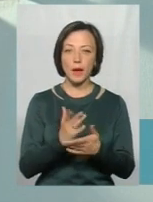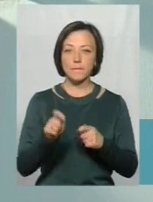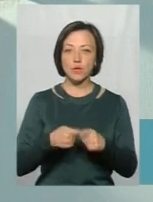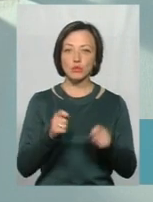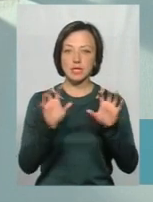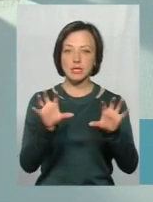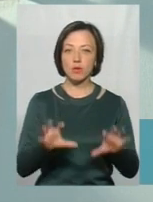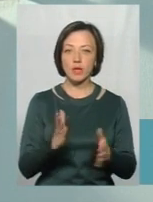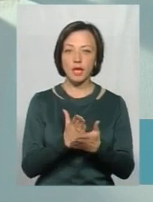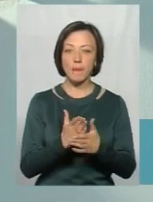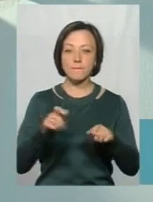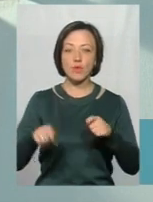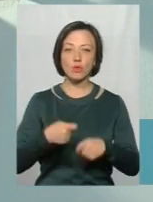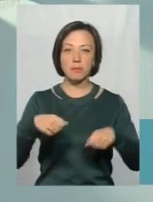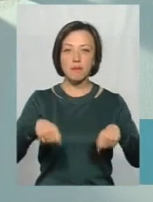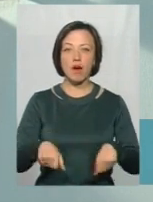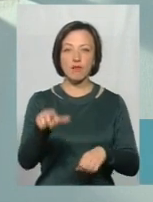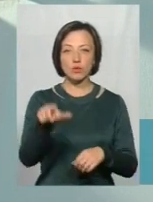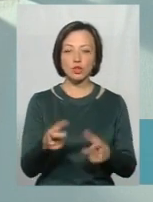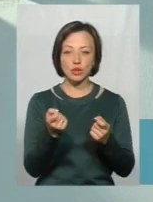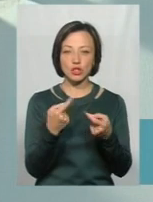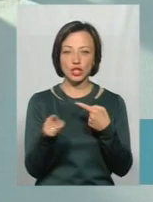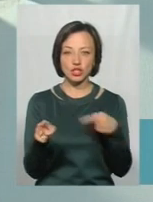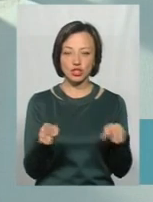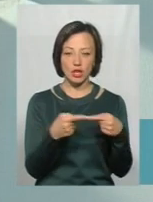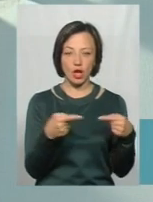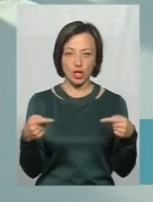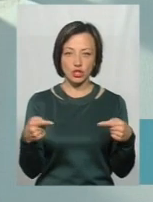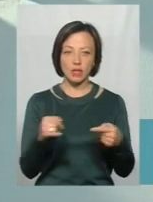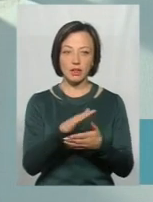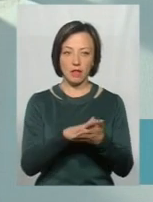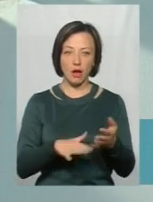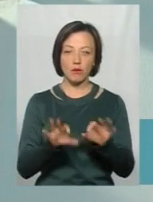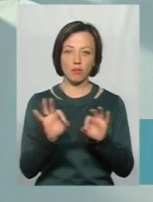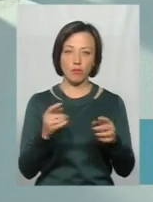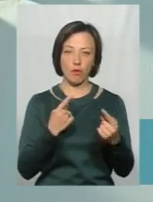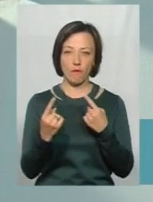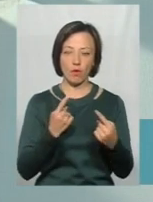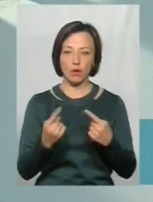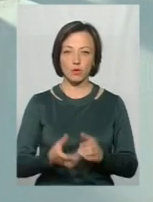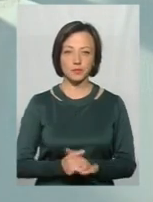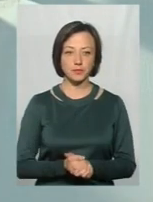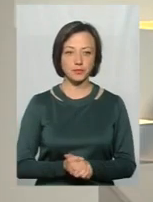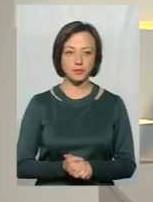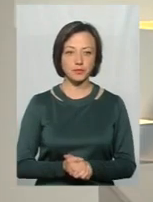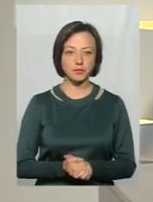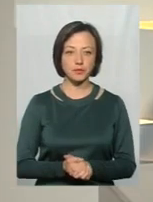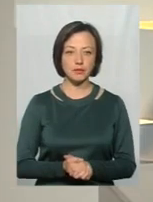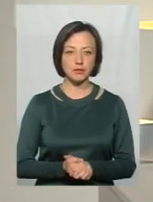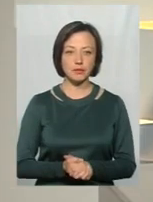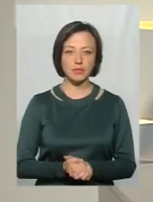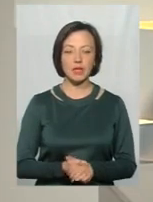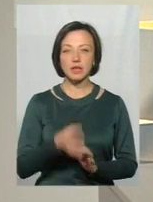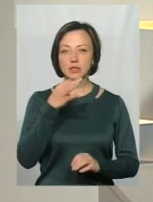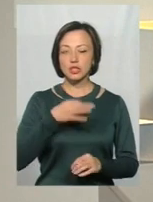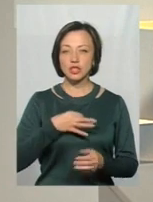законів, є порушення прав людини. Це, відповідно, трішки інші речі. Ось, і далі, я думаю, ми про це поговоримо. А скажіть, якщо